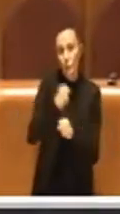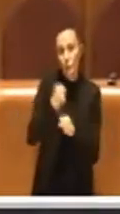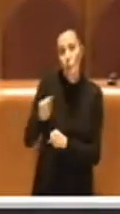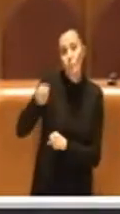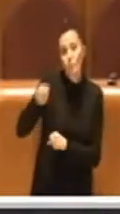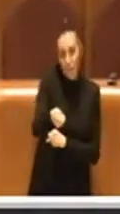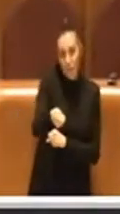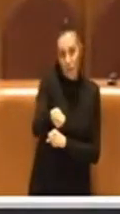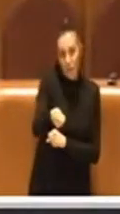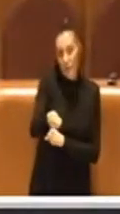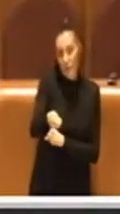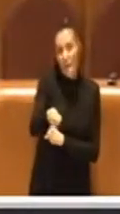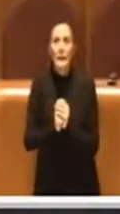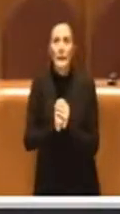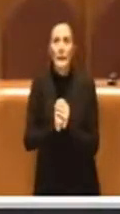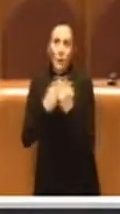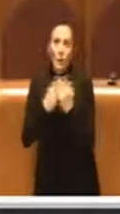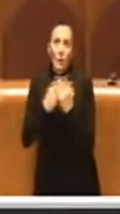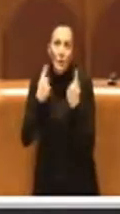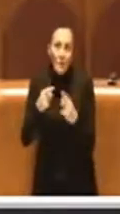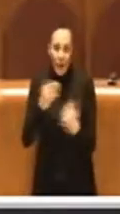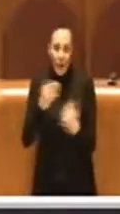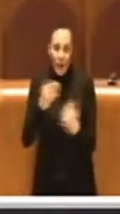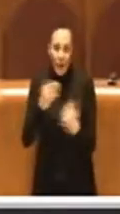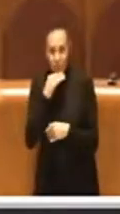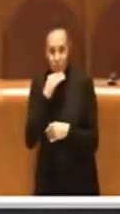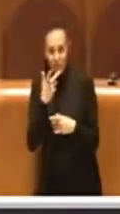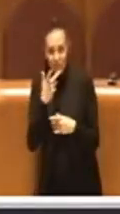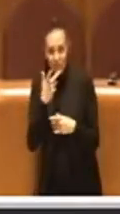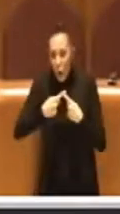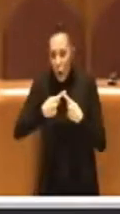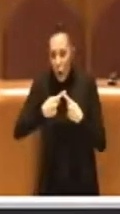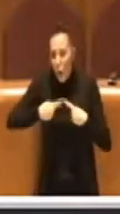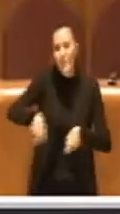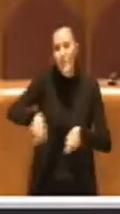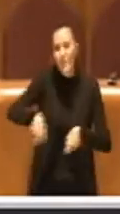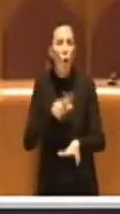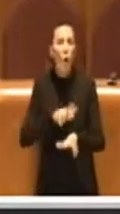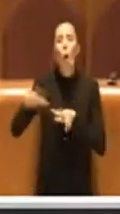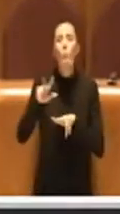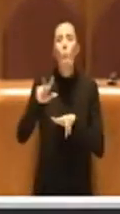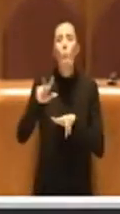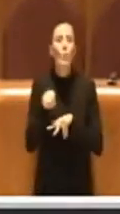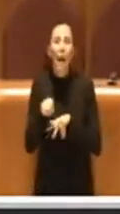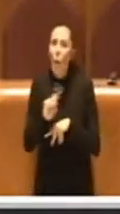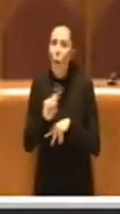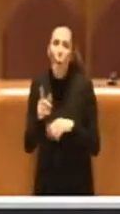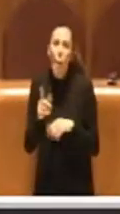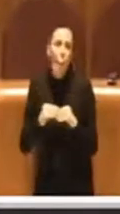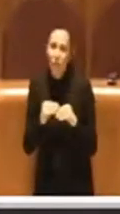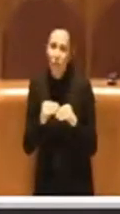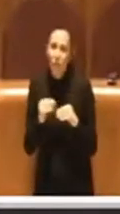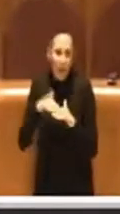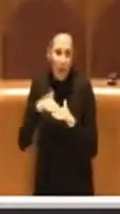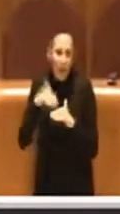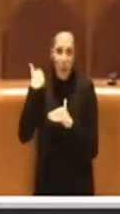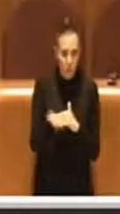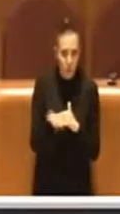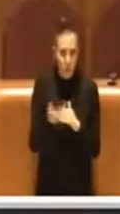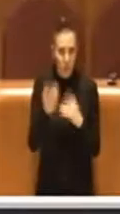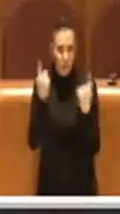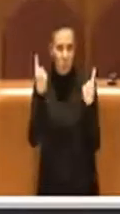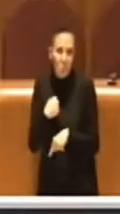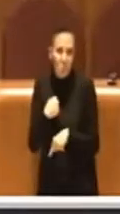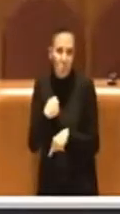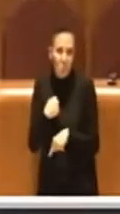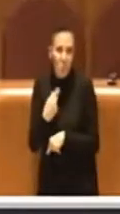abbastanza, come dire, pacifica, su cui il Consiglio Comunale non può far veramente più di tanto. Questo perché ve lo